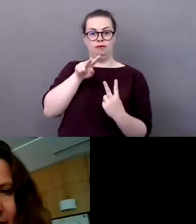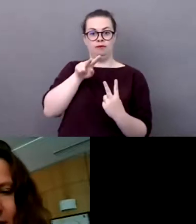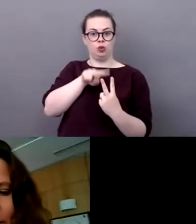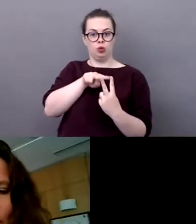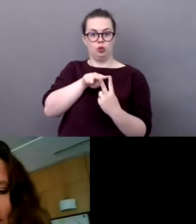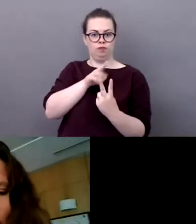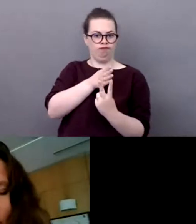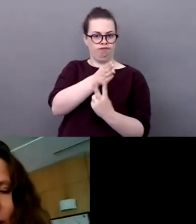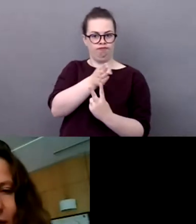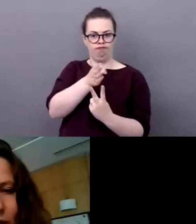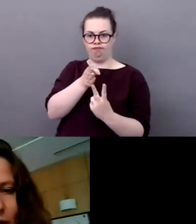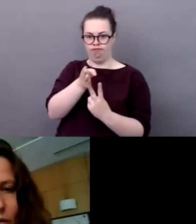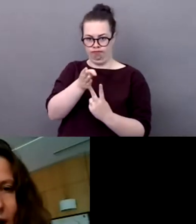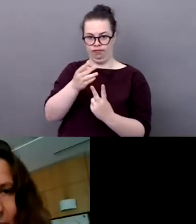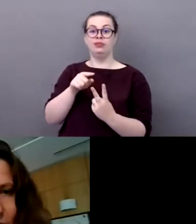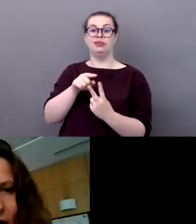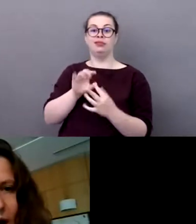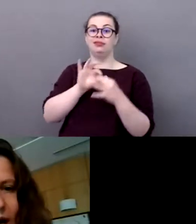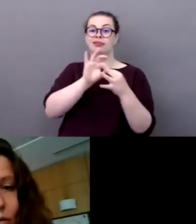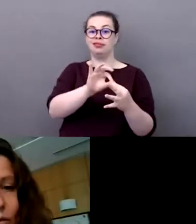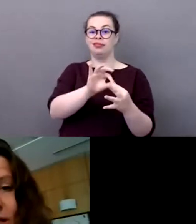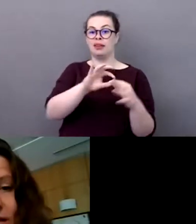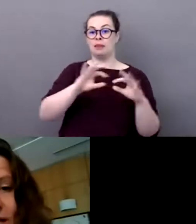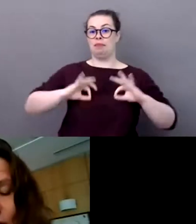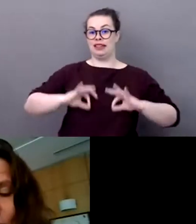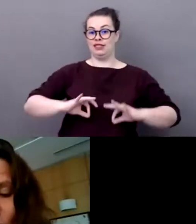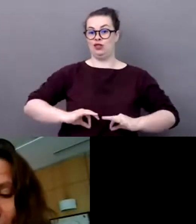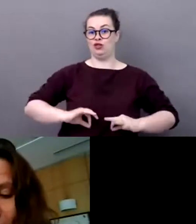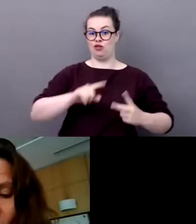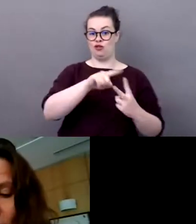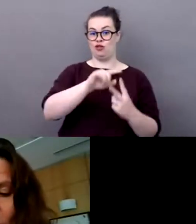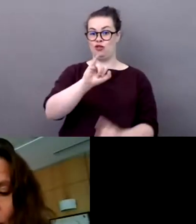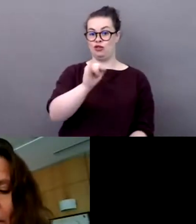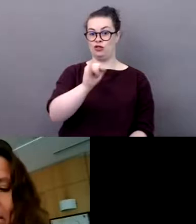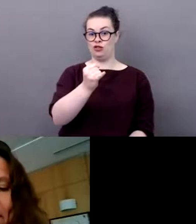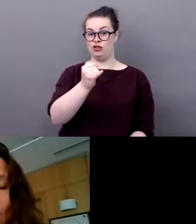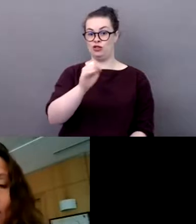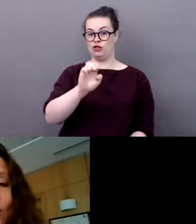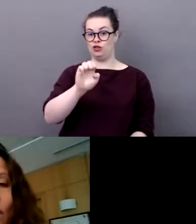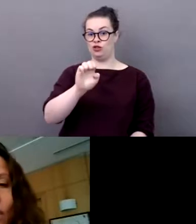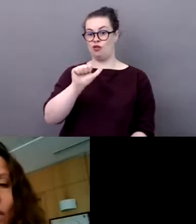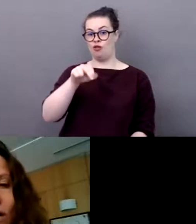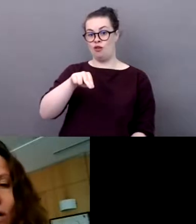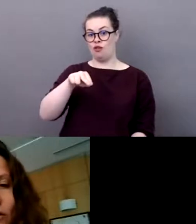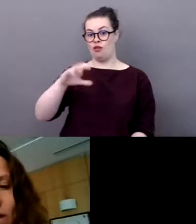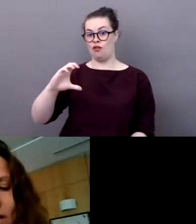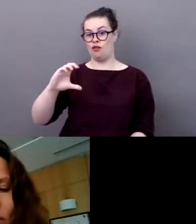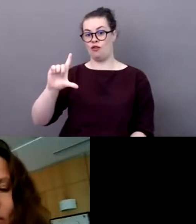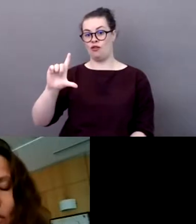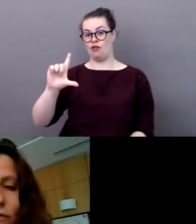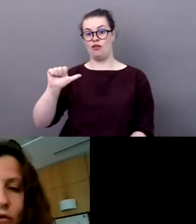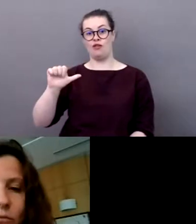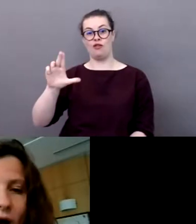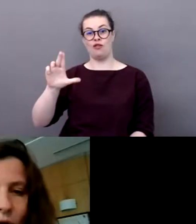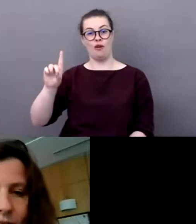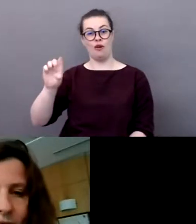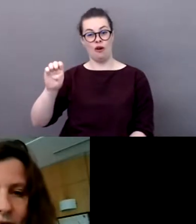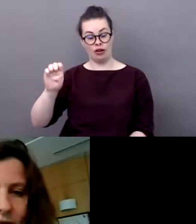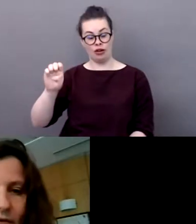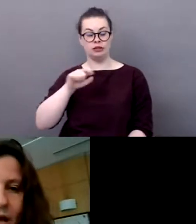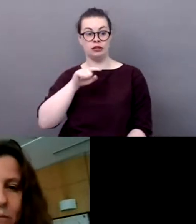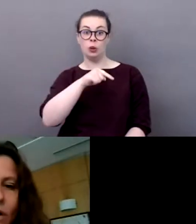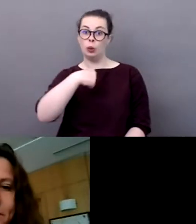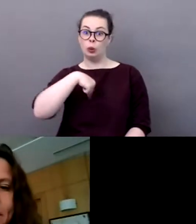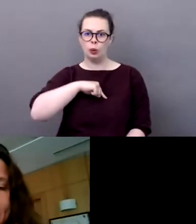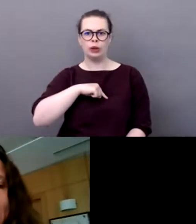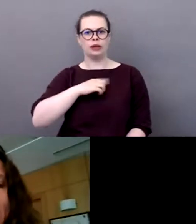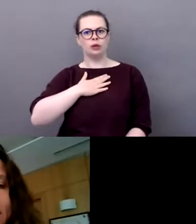maternelle, le savoir rouler à vélo, apprendre à rouler dès l'âge de 3-4 ans à vélo, ou encore la connaissance de l'environnement aquatique